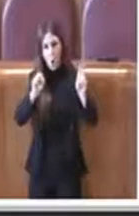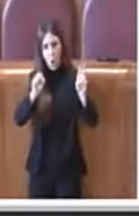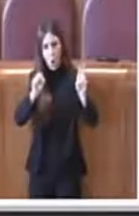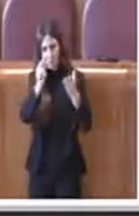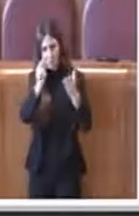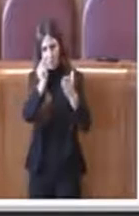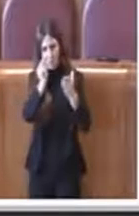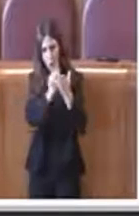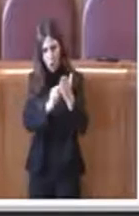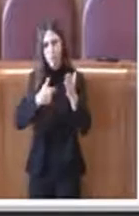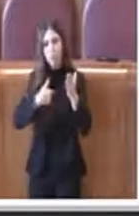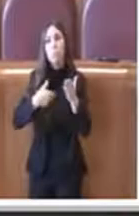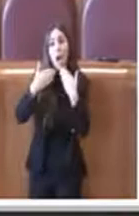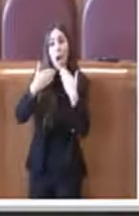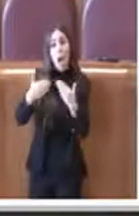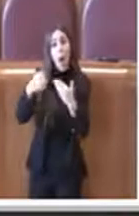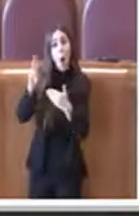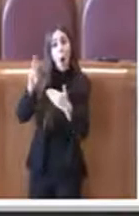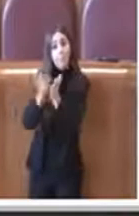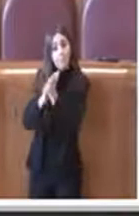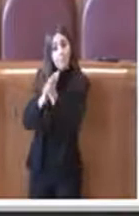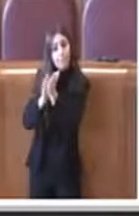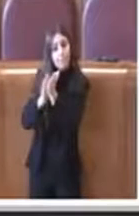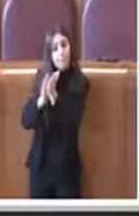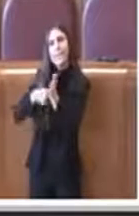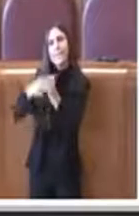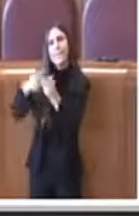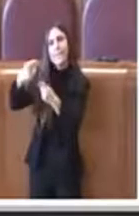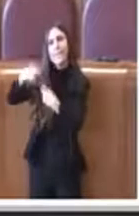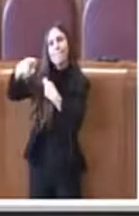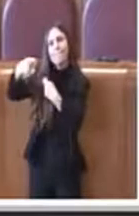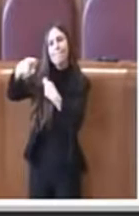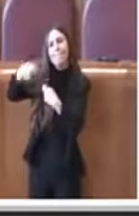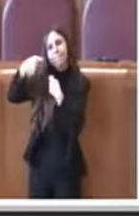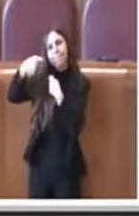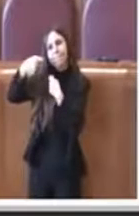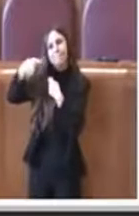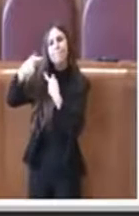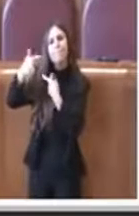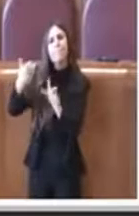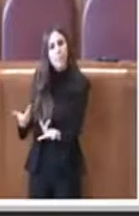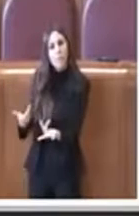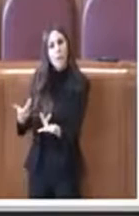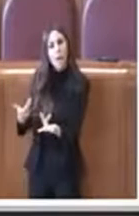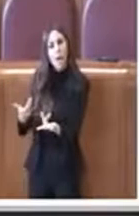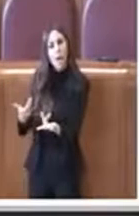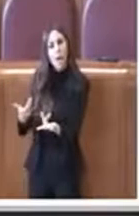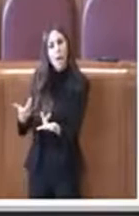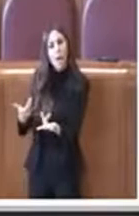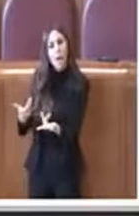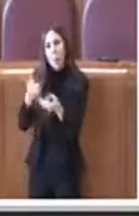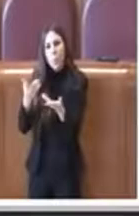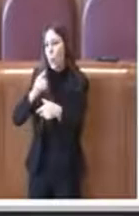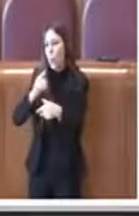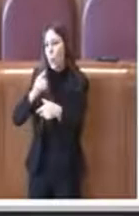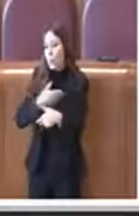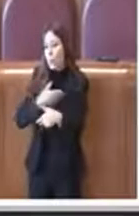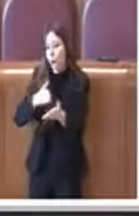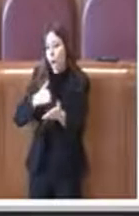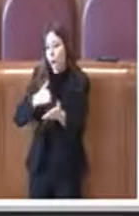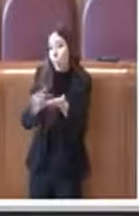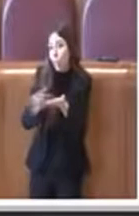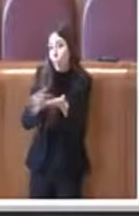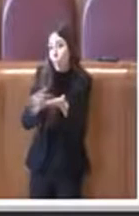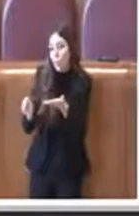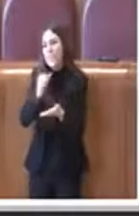e io ringrazio l'OREF perché ha dato degli spunti molto importanti a tutti i consiglieri per